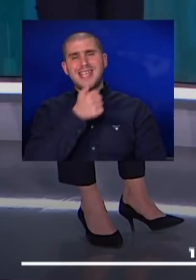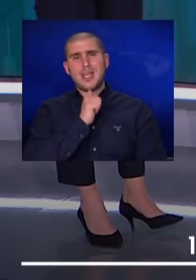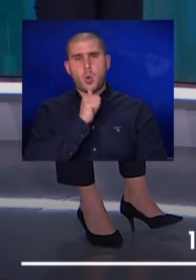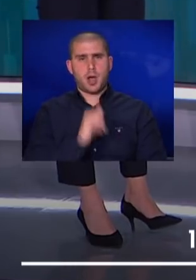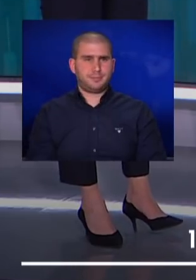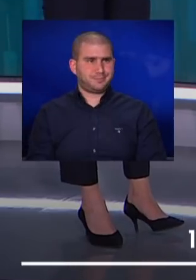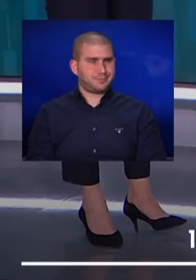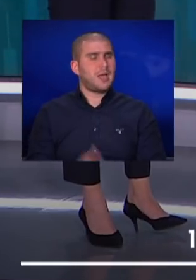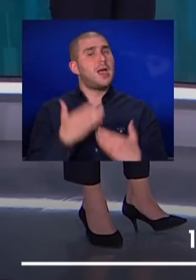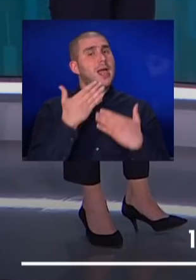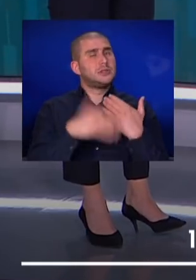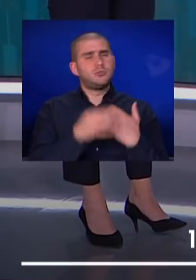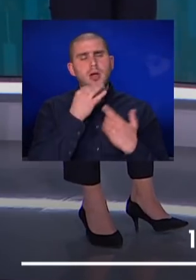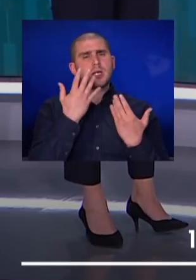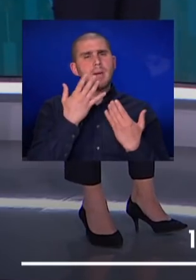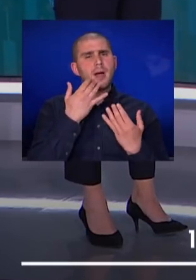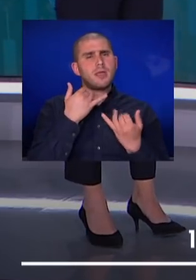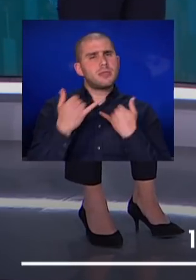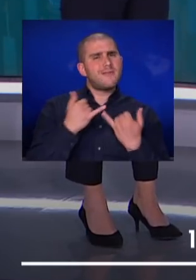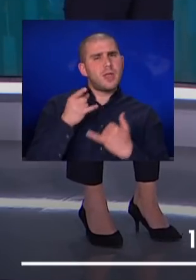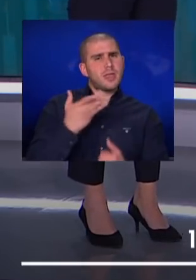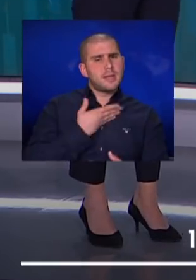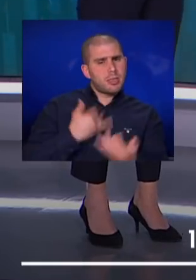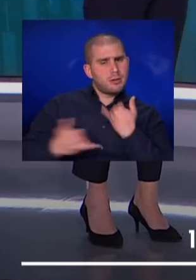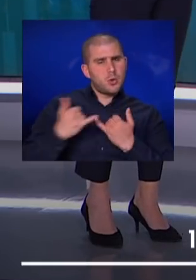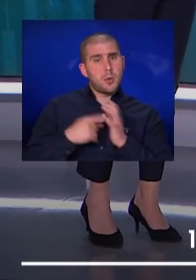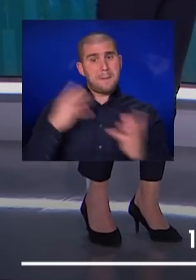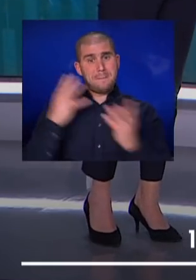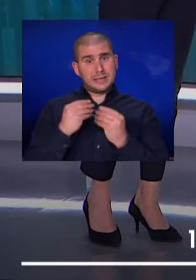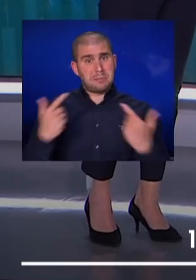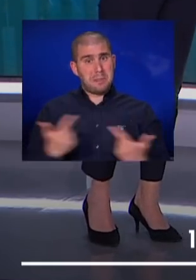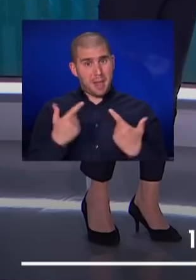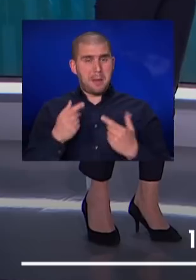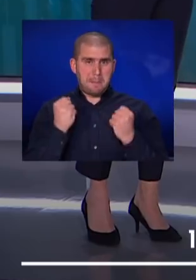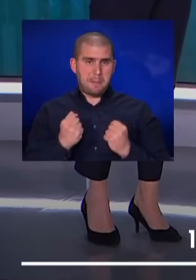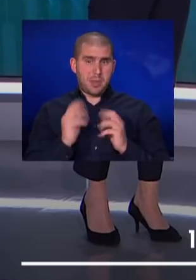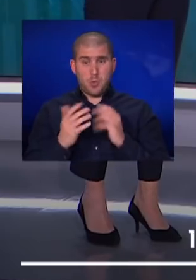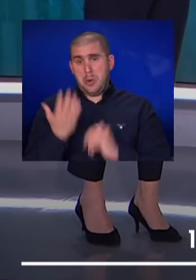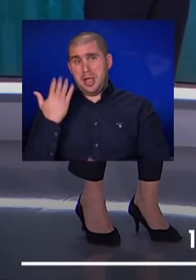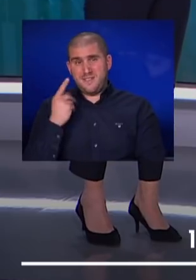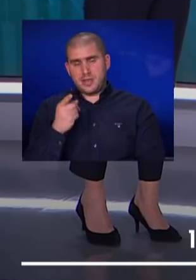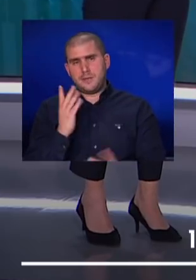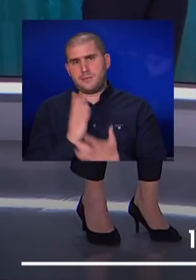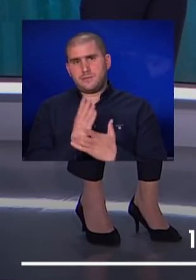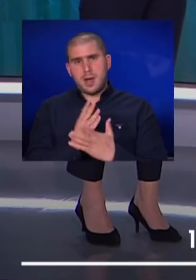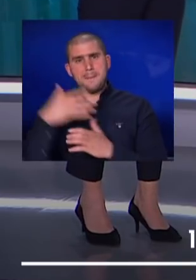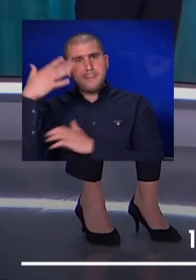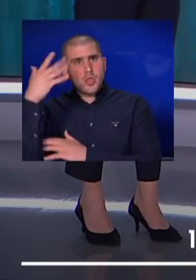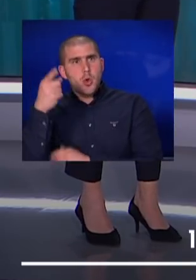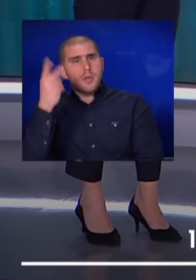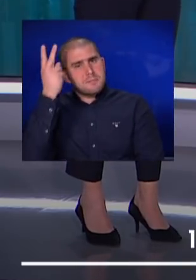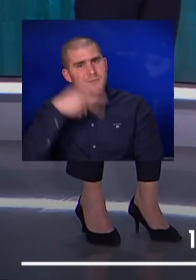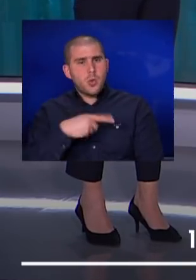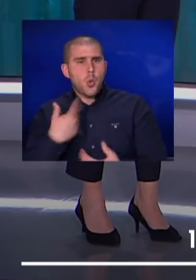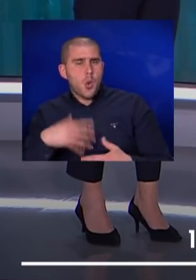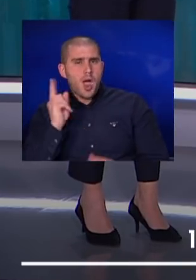לסיום תגיד כמה טלפונים אתה מקבל נגיד מאז שהמלחמה הפרצה בטח אפילו קצת לפני של מדינות שהן מבינות שהן